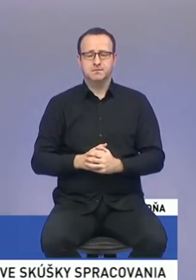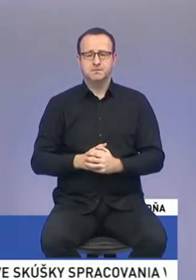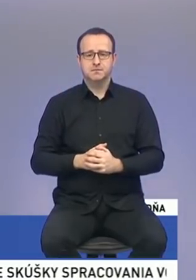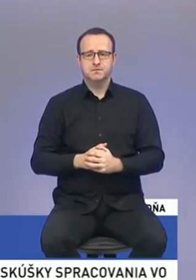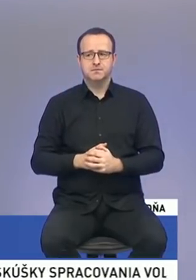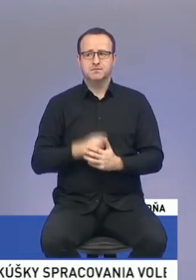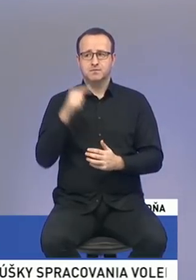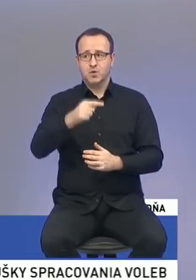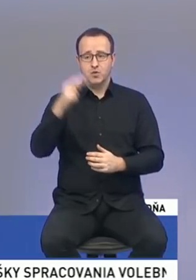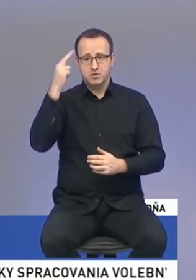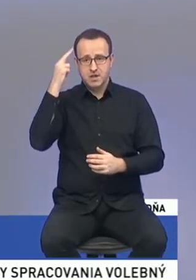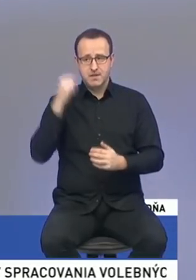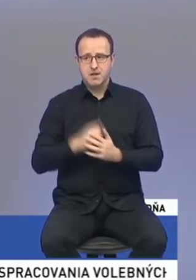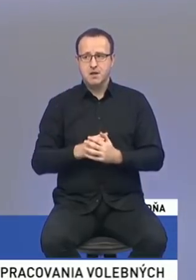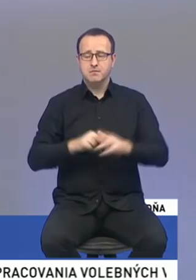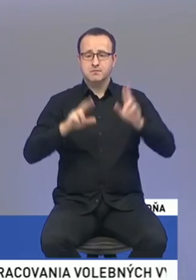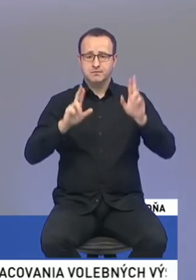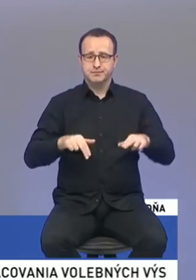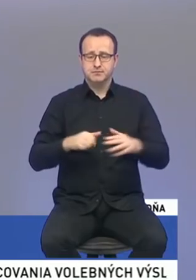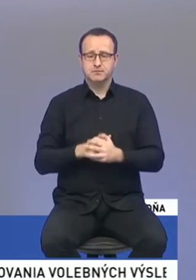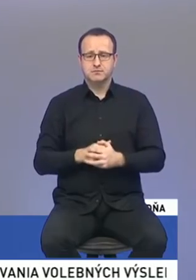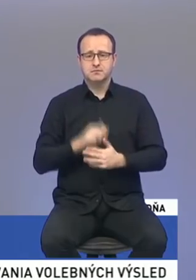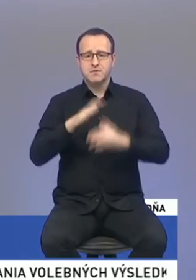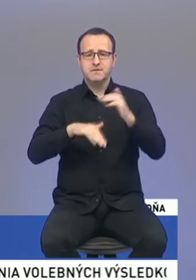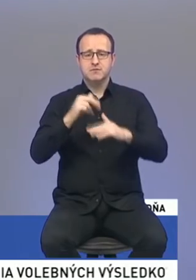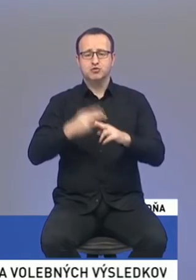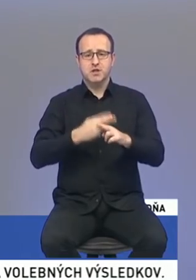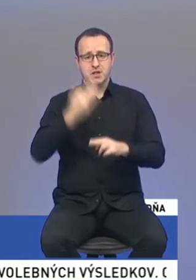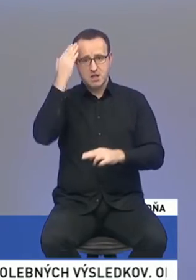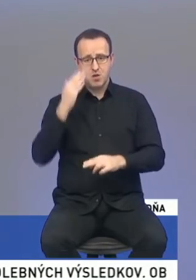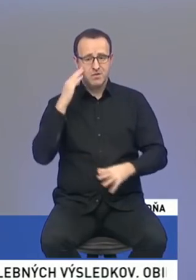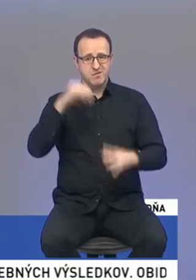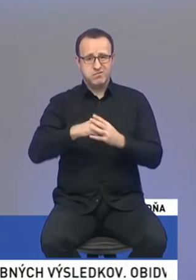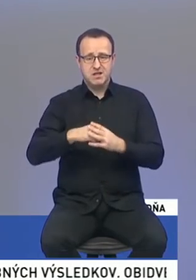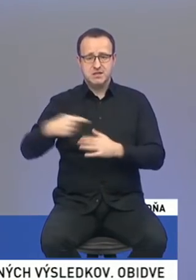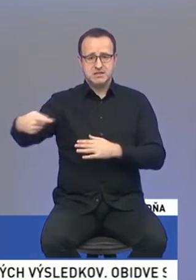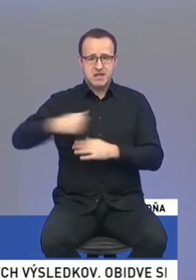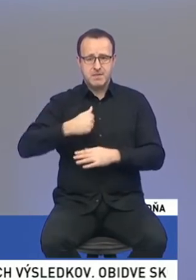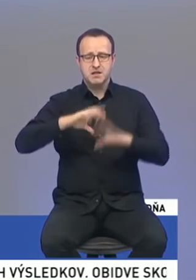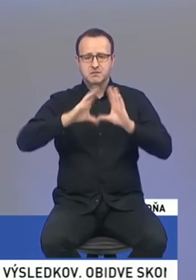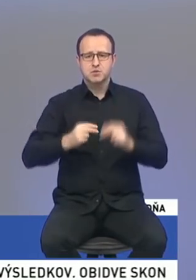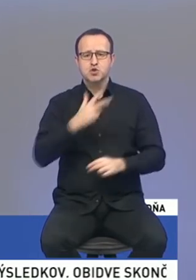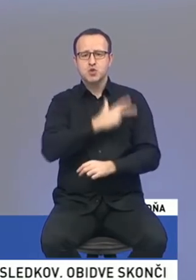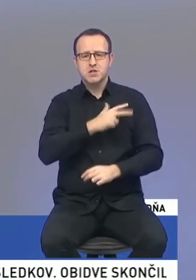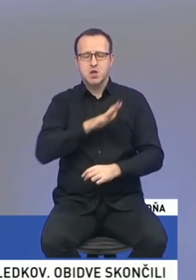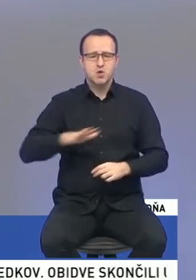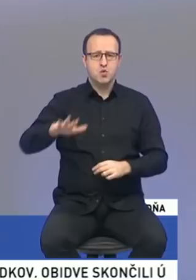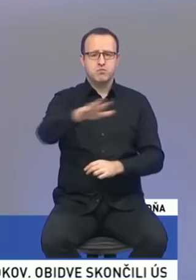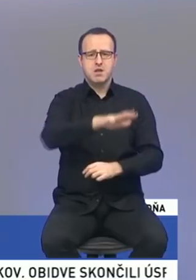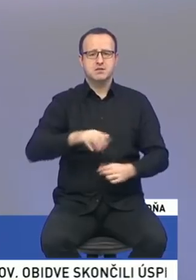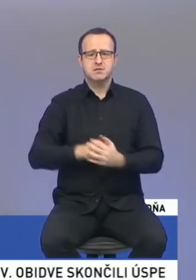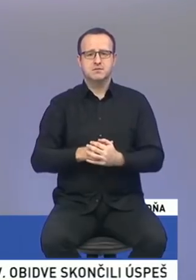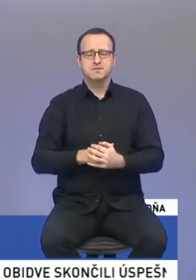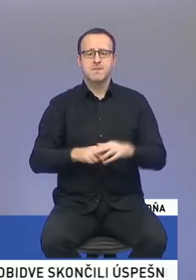To znamená, že práve inak výstavba štátnych návnych bytov nám vyfinancuje nášu celú sociálnu oblasť, pretože